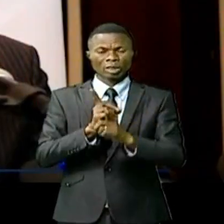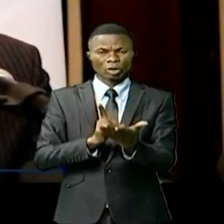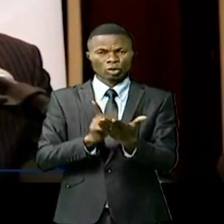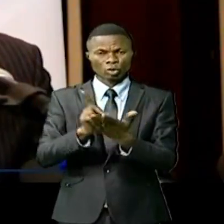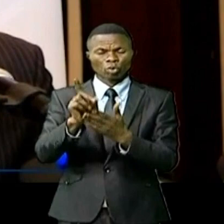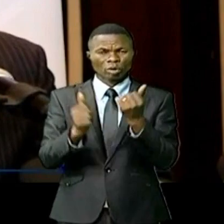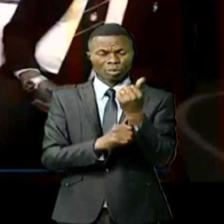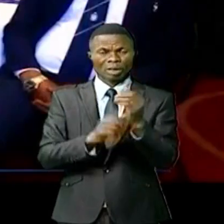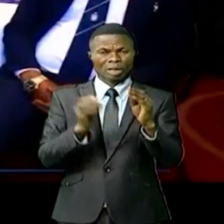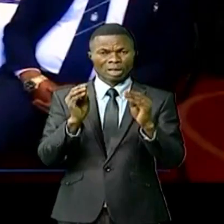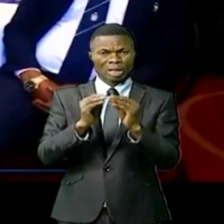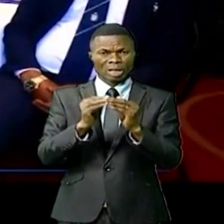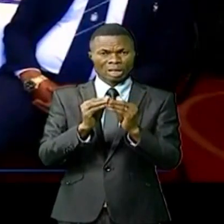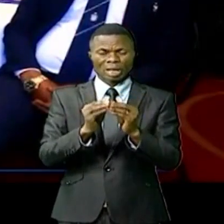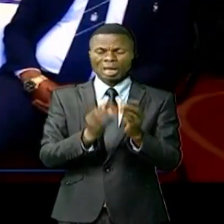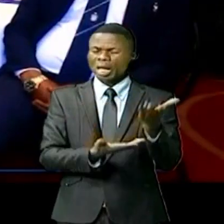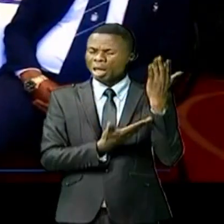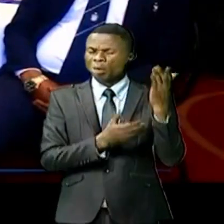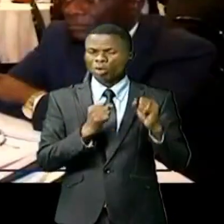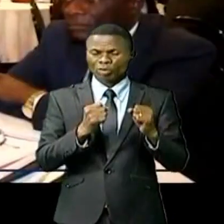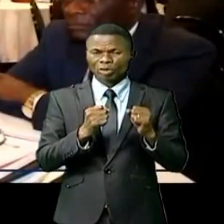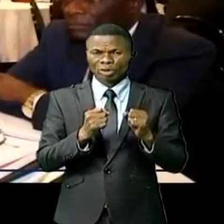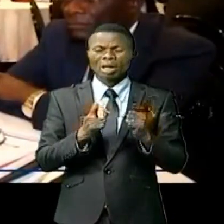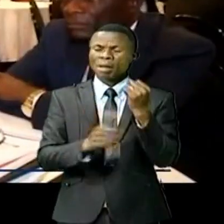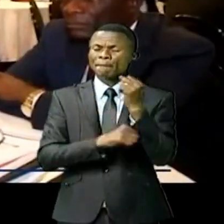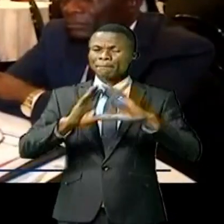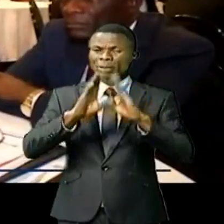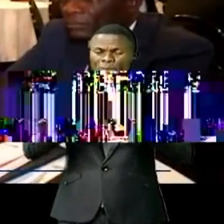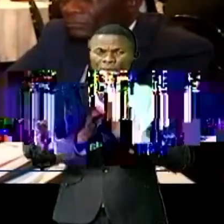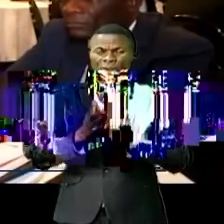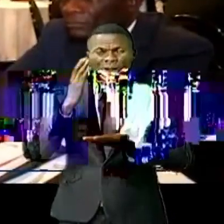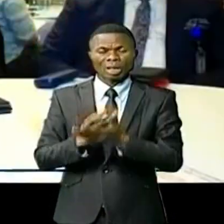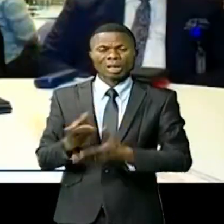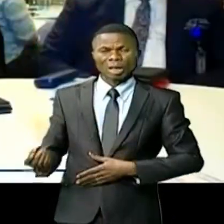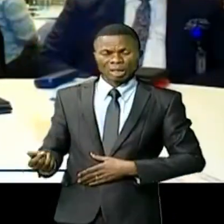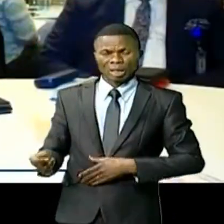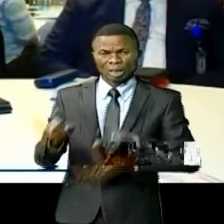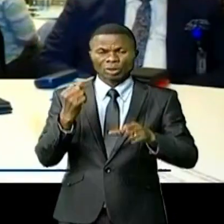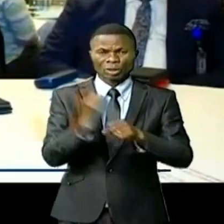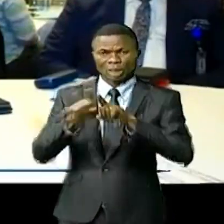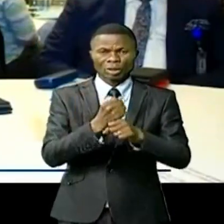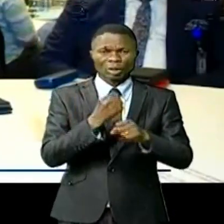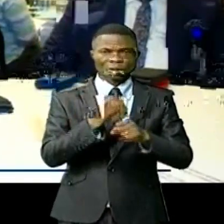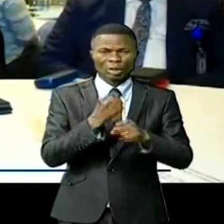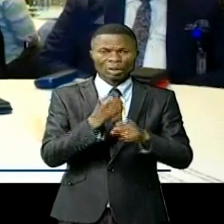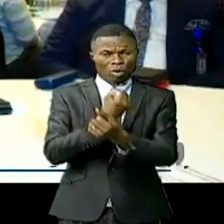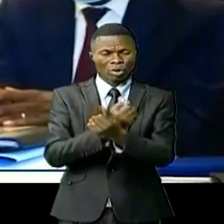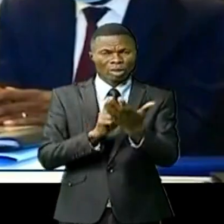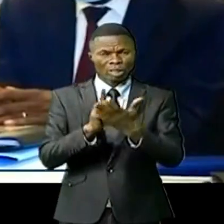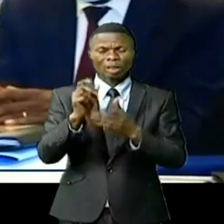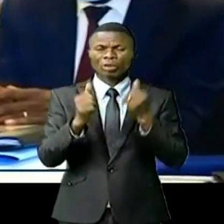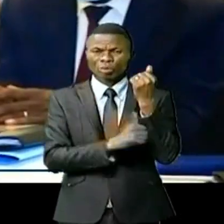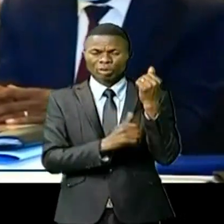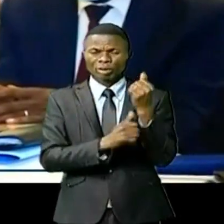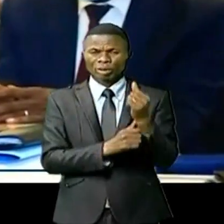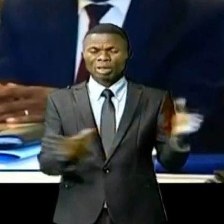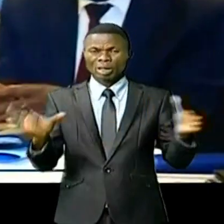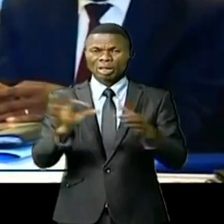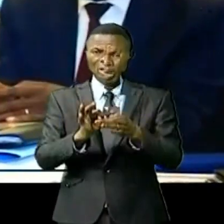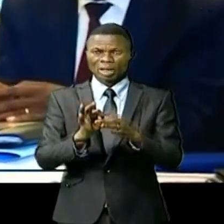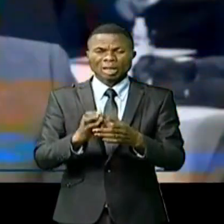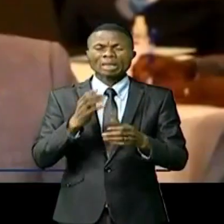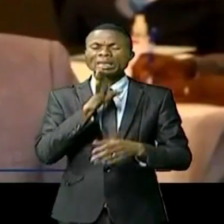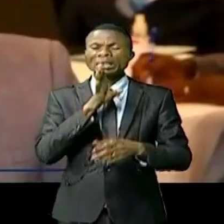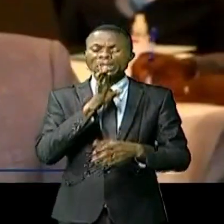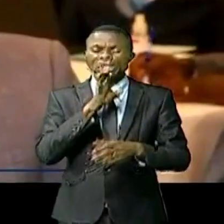'homme. Une rencontre d'autant plus riche que les acteurs de l'anticorruption et ceux évrants pour le respect de droits humains ont pris plusieurs